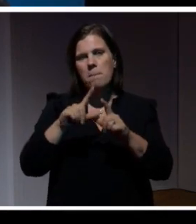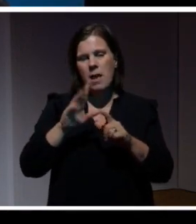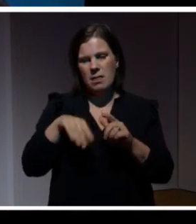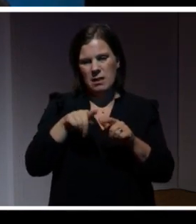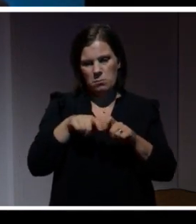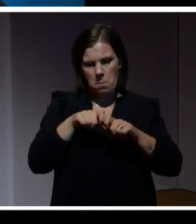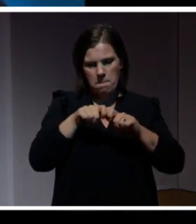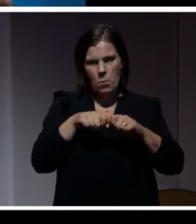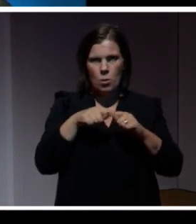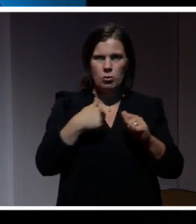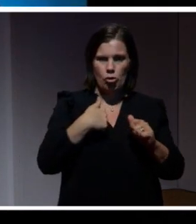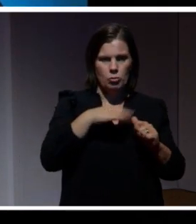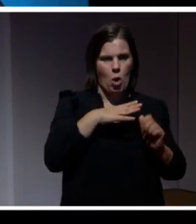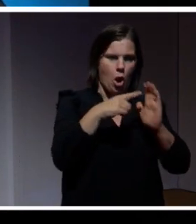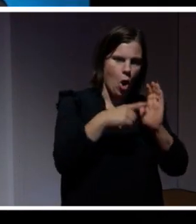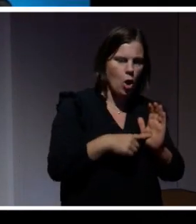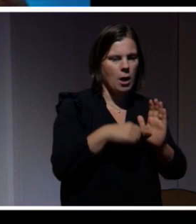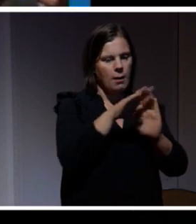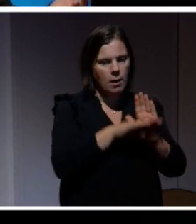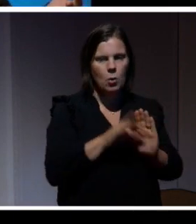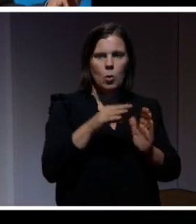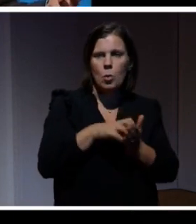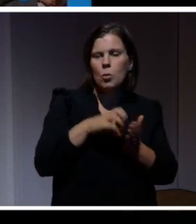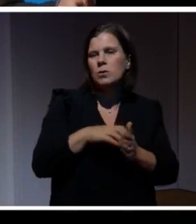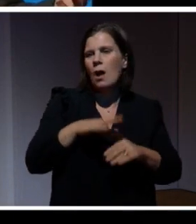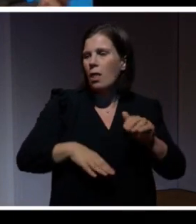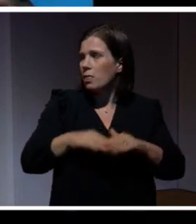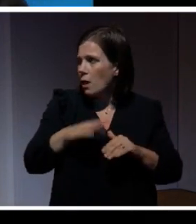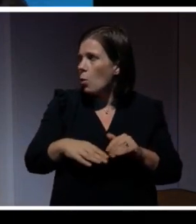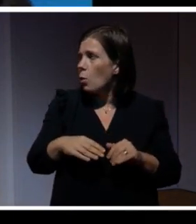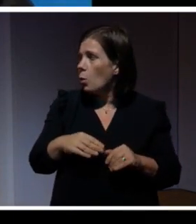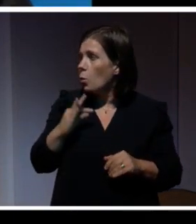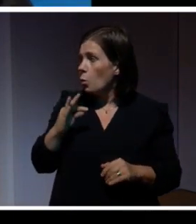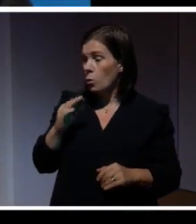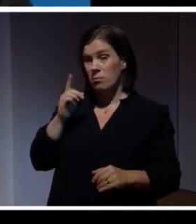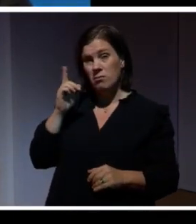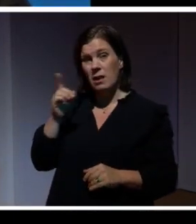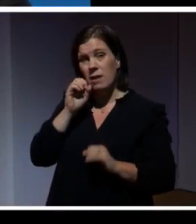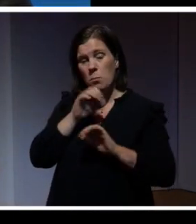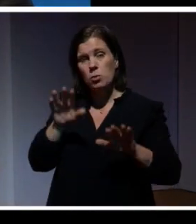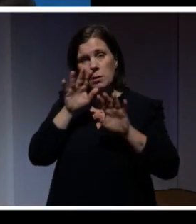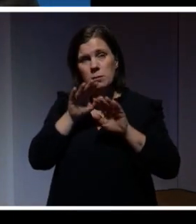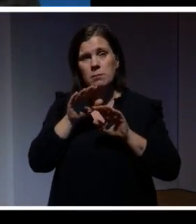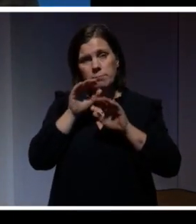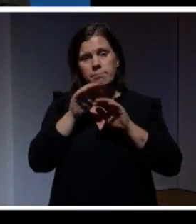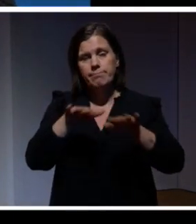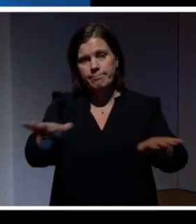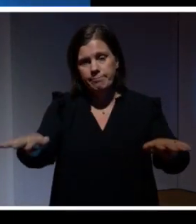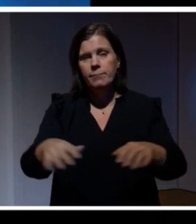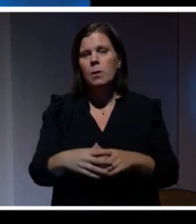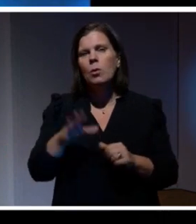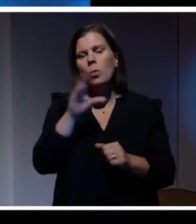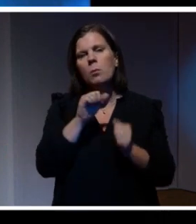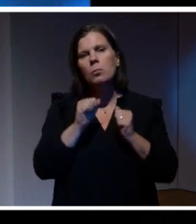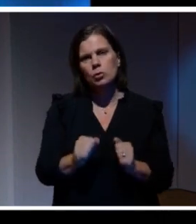lagar som reglerar hur kommunen ska hantera den här informationen. Ibland kan man faktiskt behöva